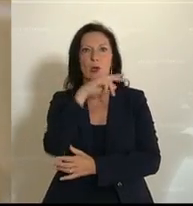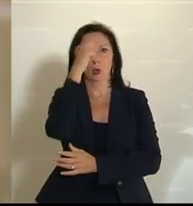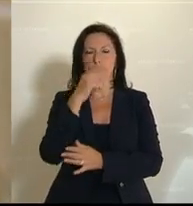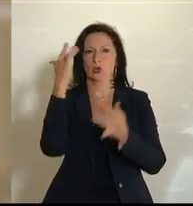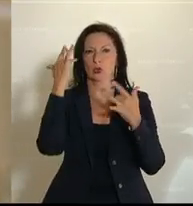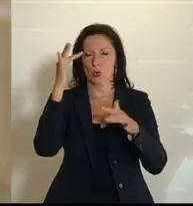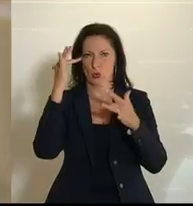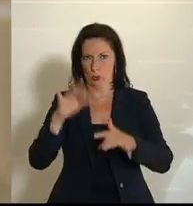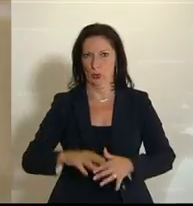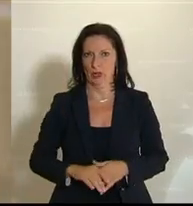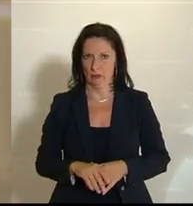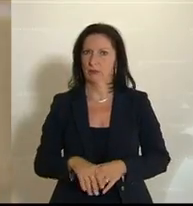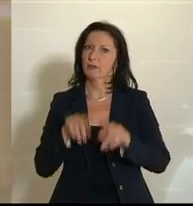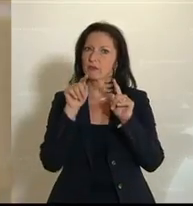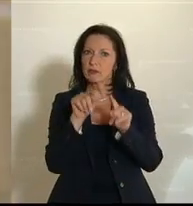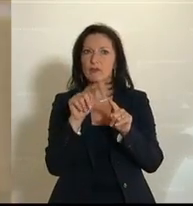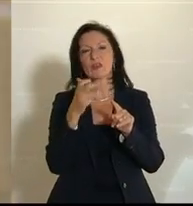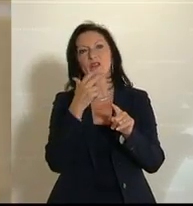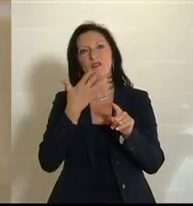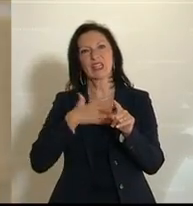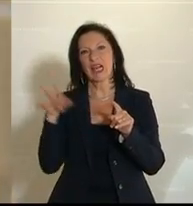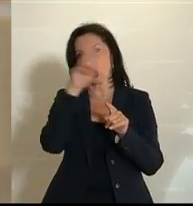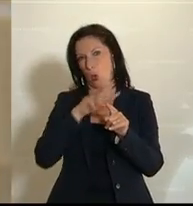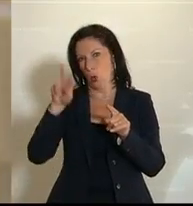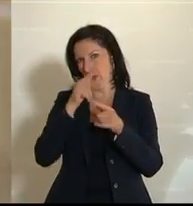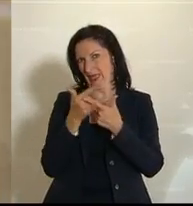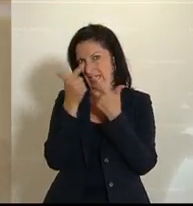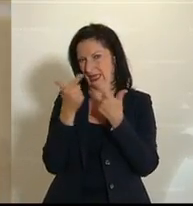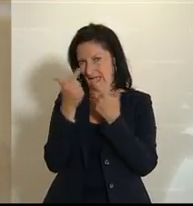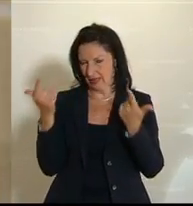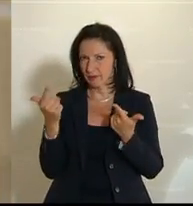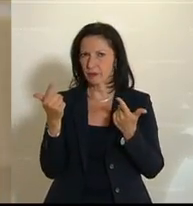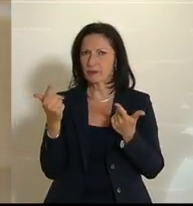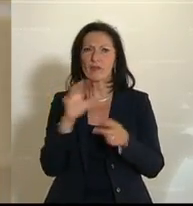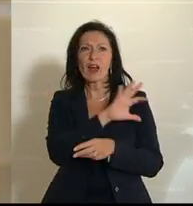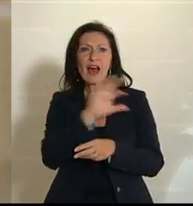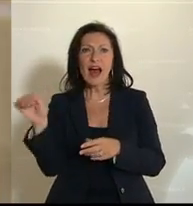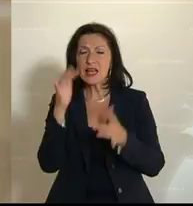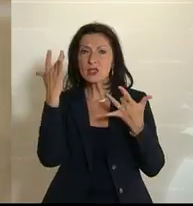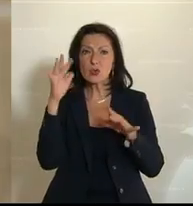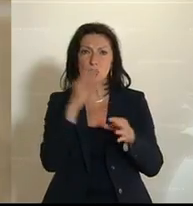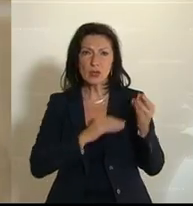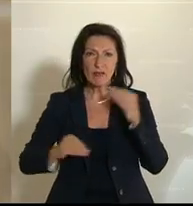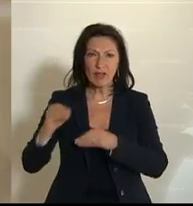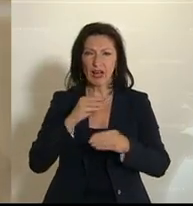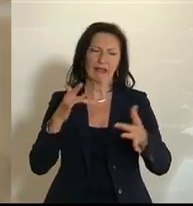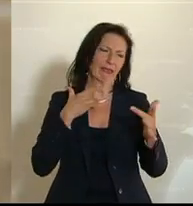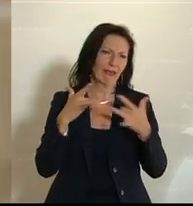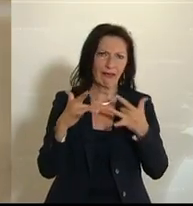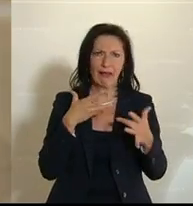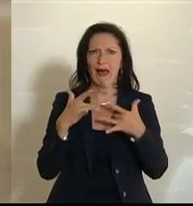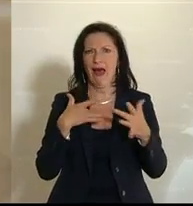eingehen und möchte Ihnen da einen kleinen Überblick geben. Stellvertretend für alle Kulturvereine, wie Theatervereine,